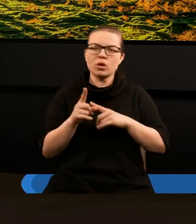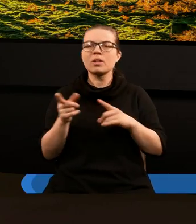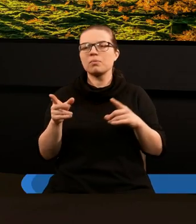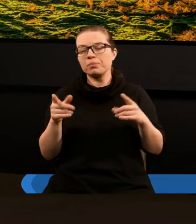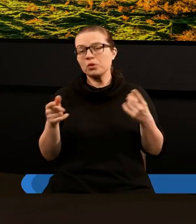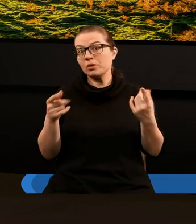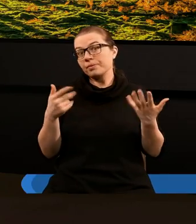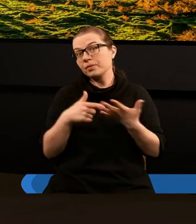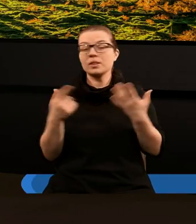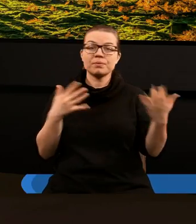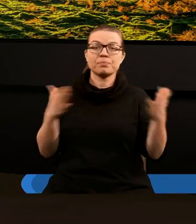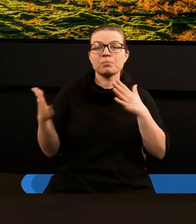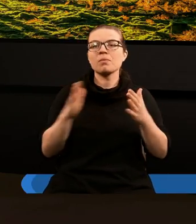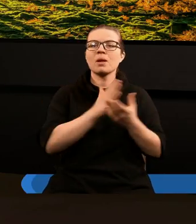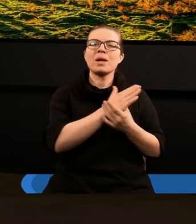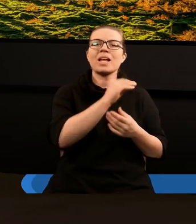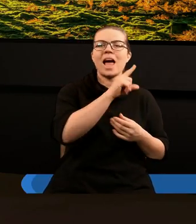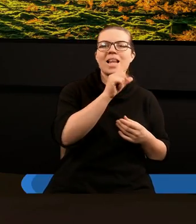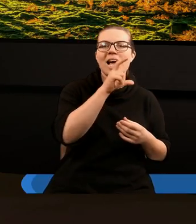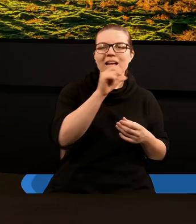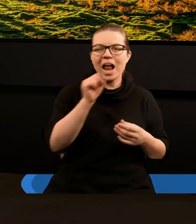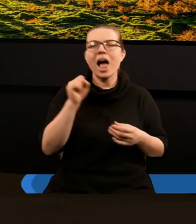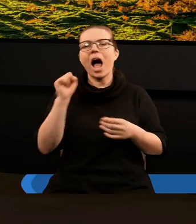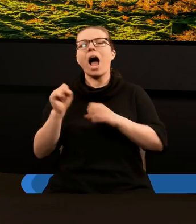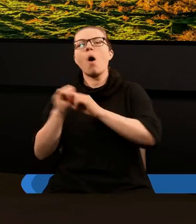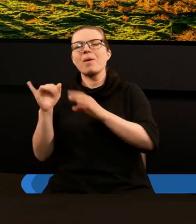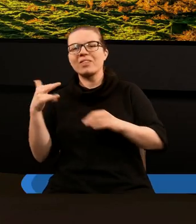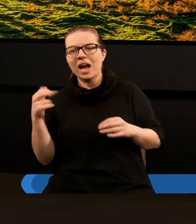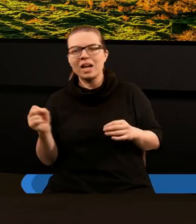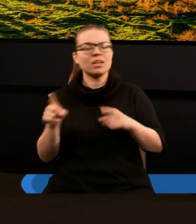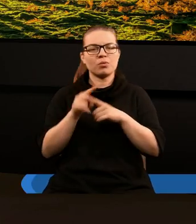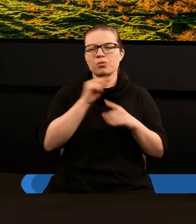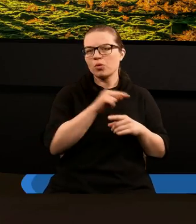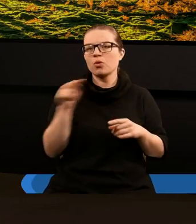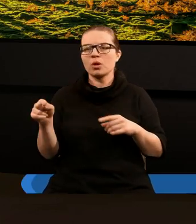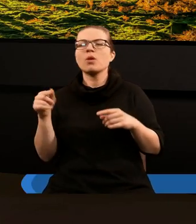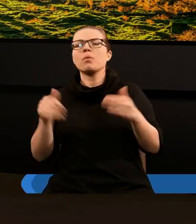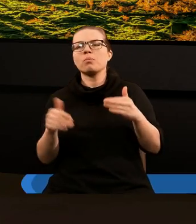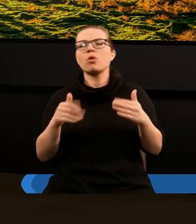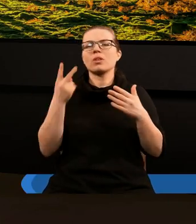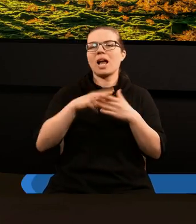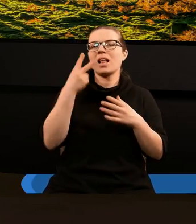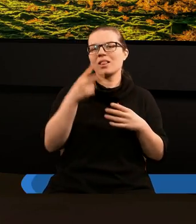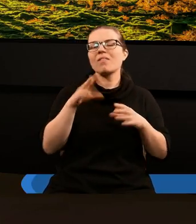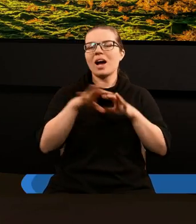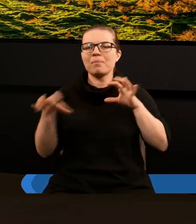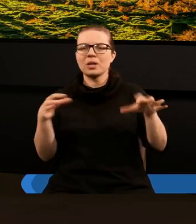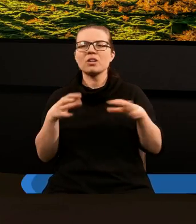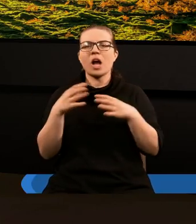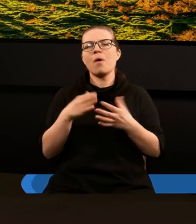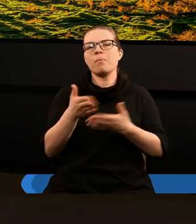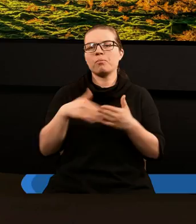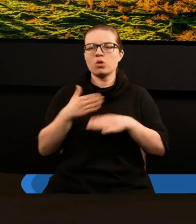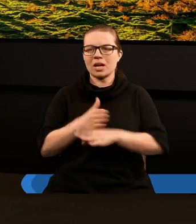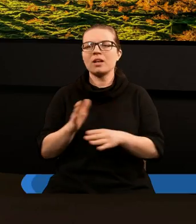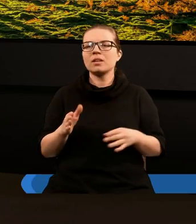analogiczna sytuacja pomiędzy Księgą Ezechiela i Księgą Objawienia. Zarówno tutaj, jak i tutaj mamy pewien znak na czole czyniony.